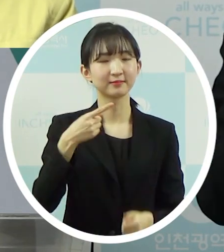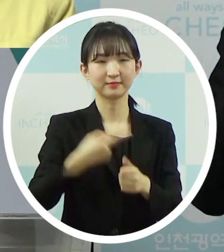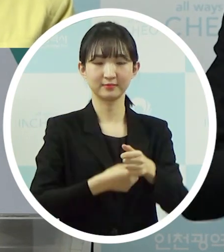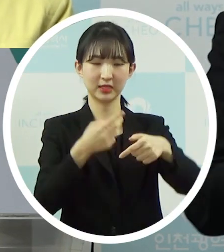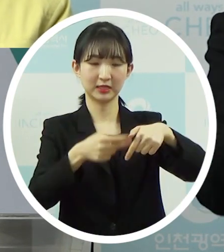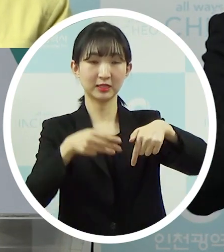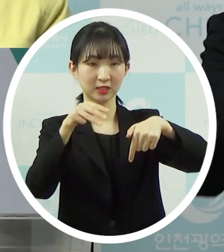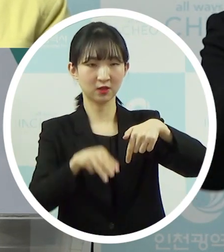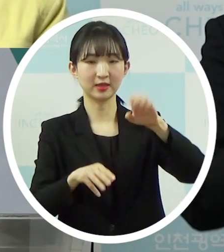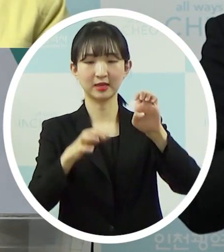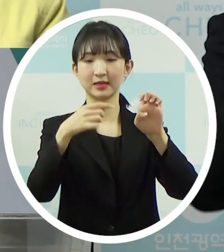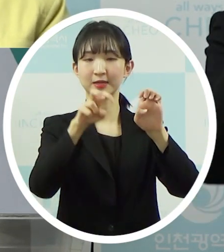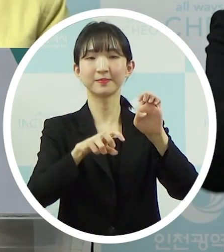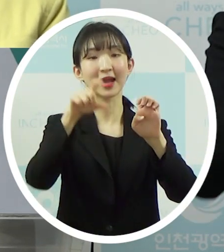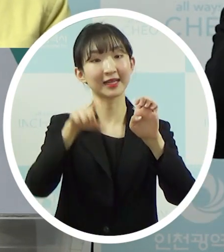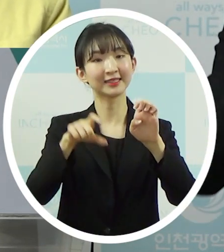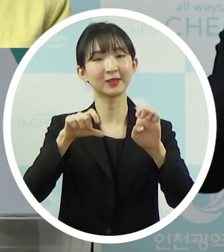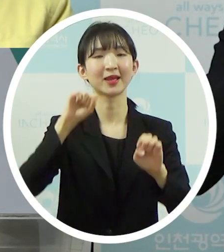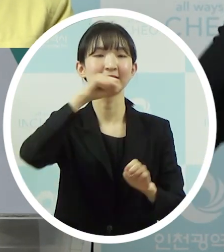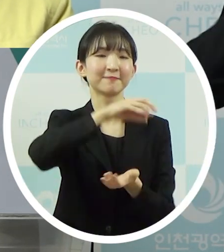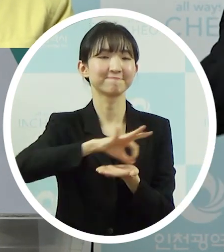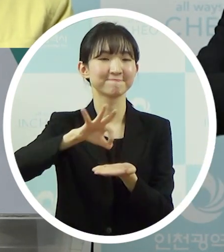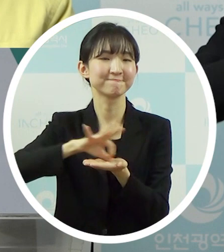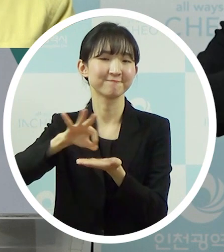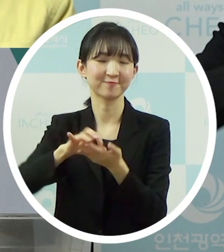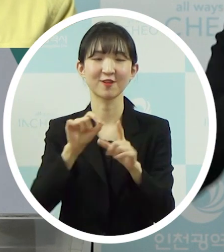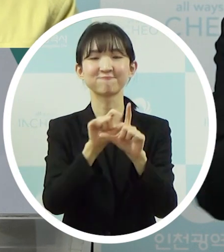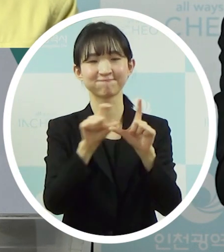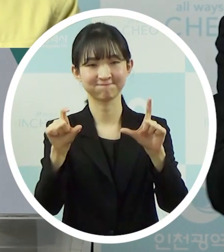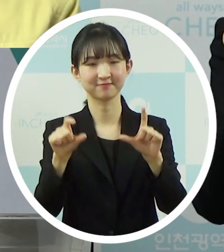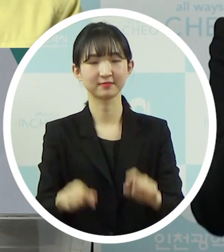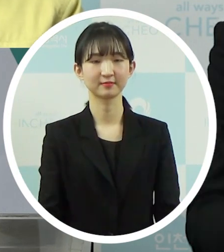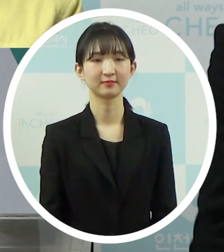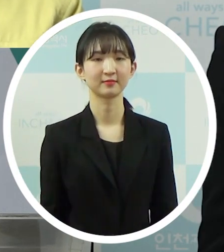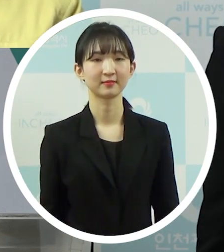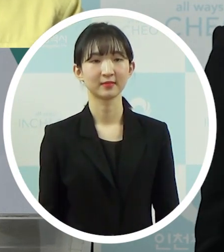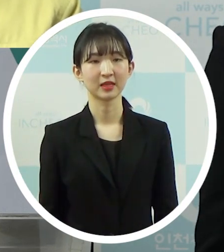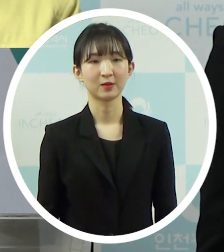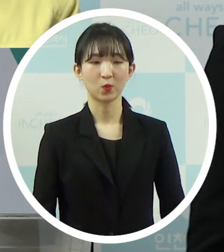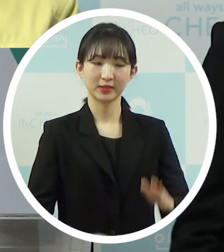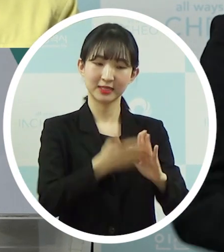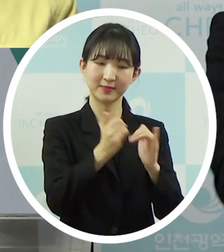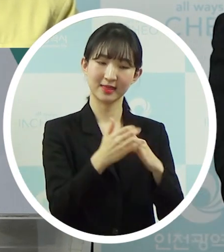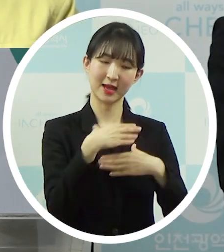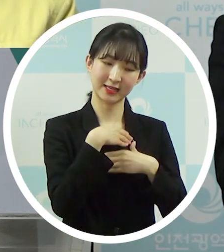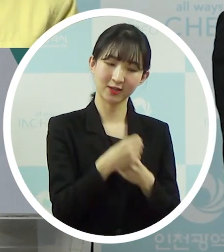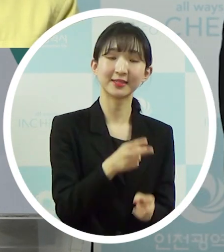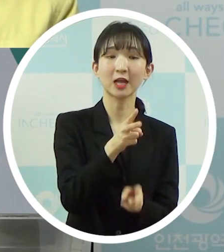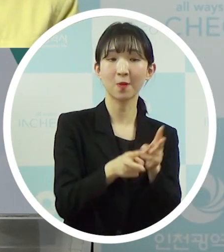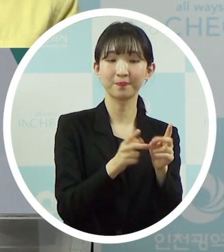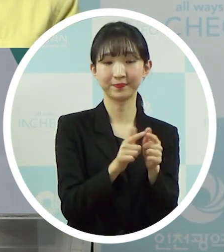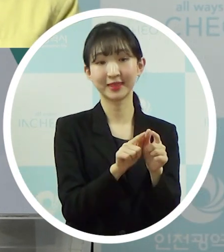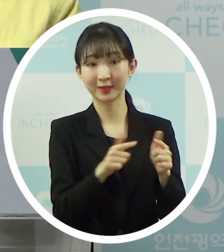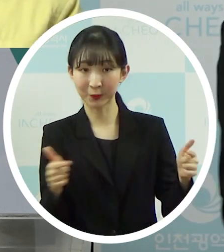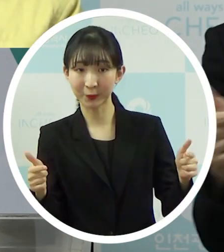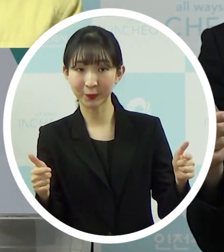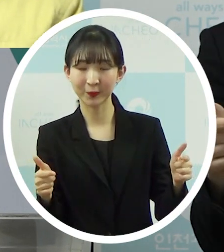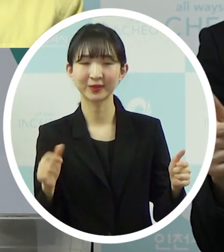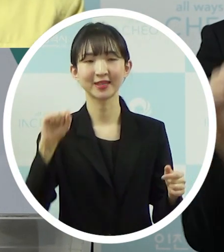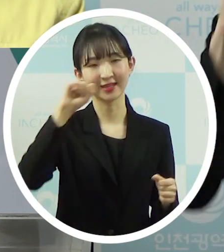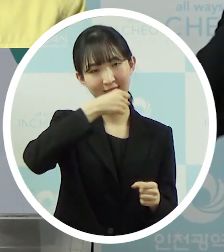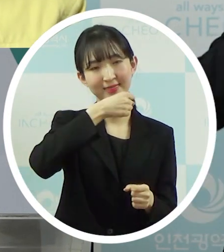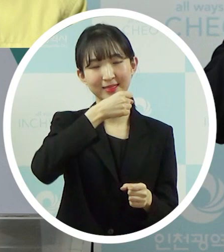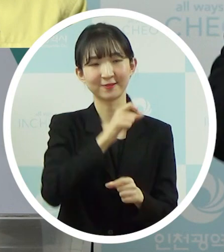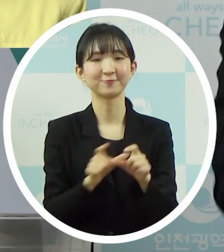인천이음카드가 지금 거기에 포함되어 있다 이렇게 보시면 좋을 것 같고요. 기타 시민 안전과 관련되는 사업들도 지금 추경